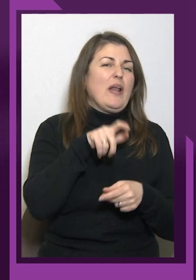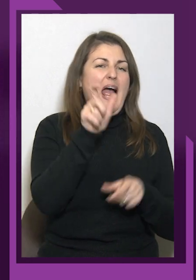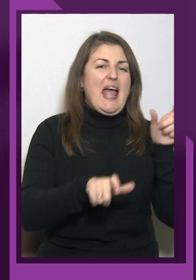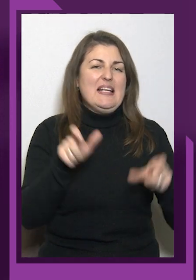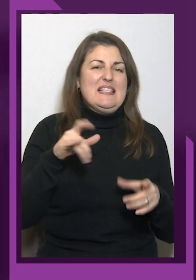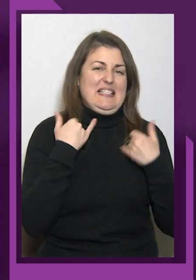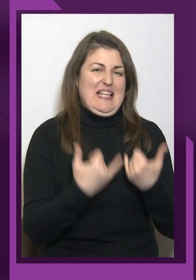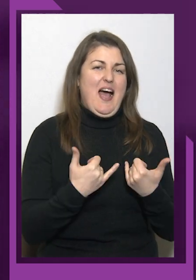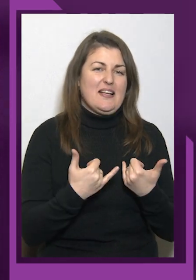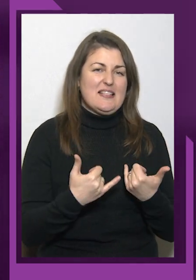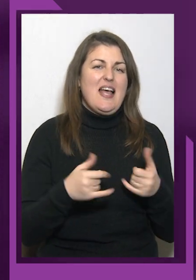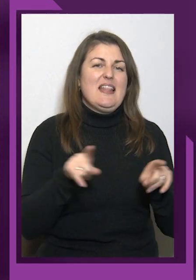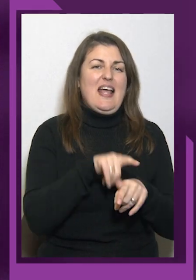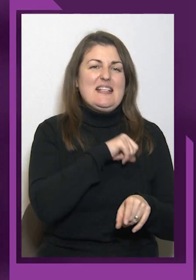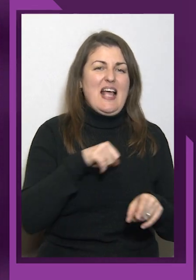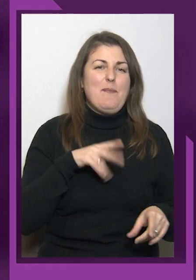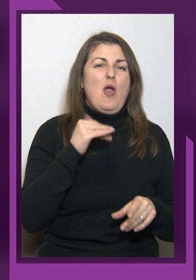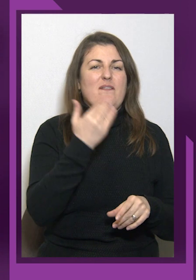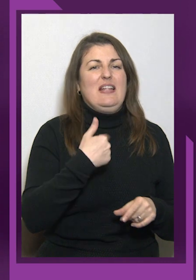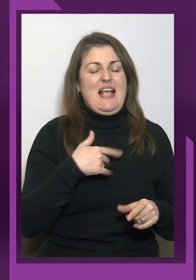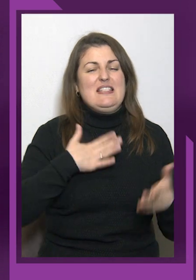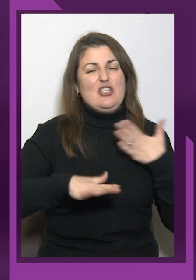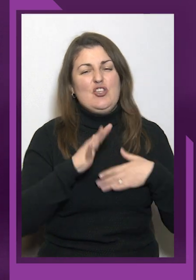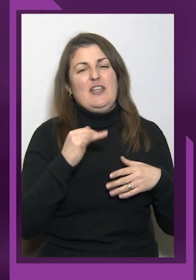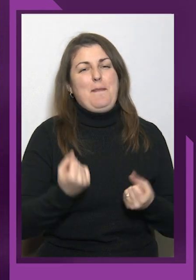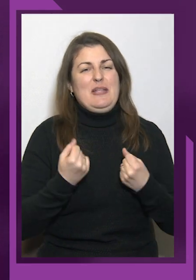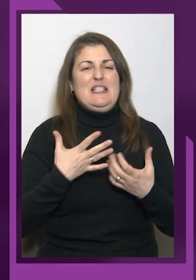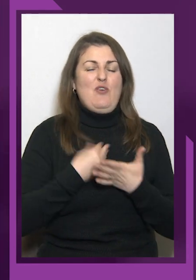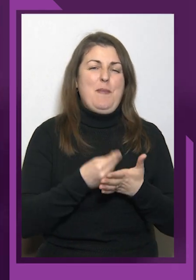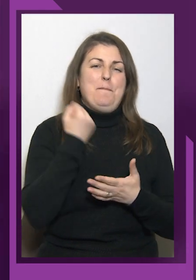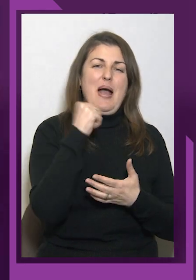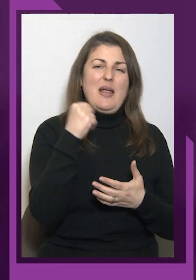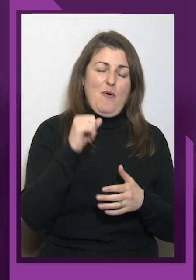підтримуєте своїми перемогами, будь ласка, скажіть кілька слів для всіх українців.